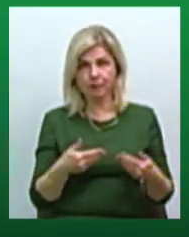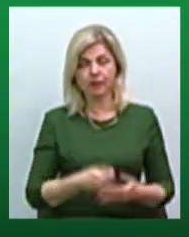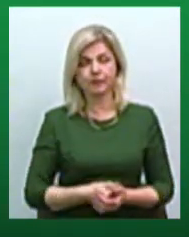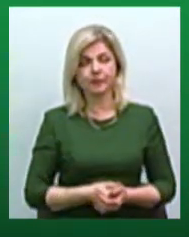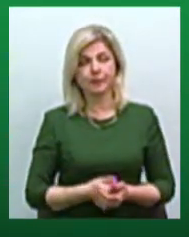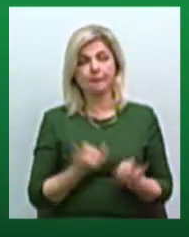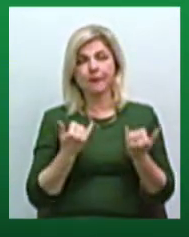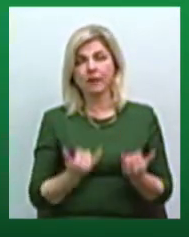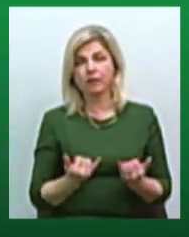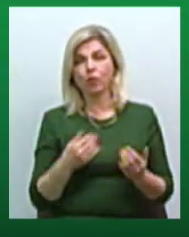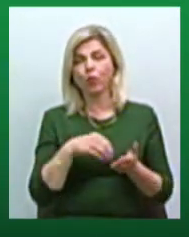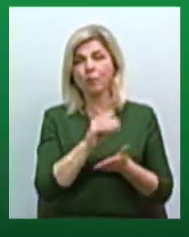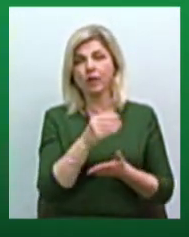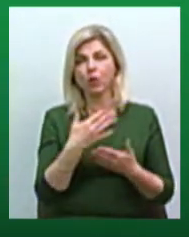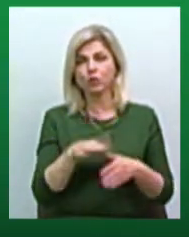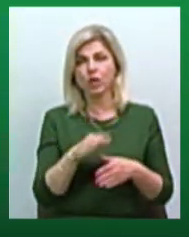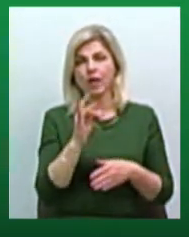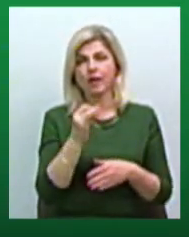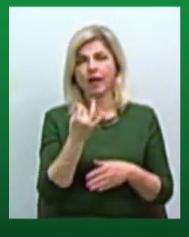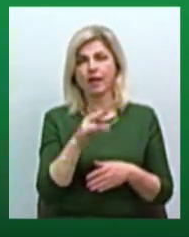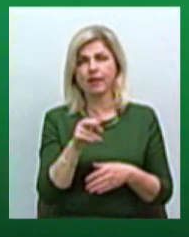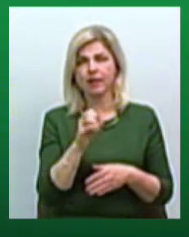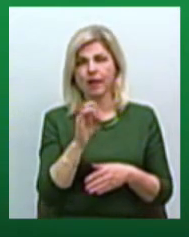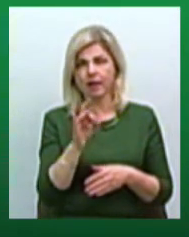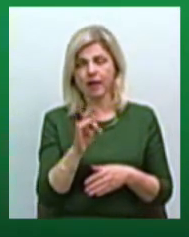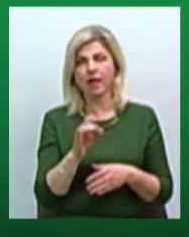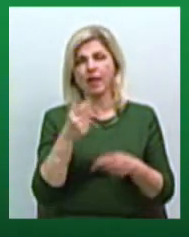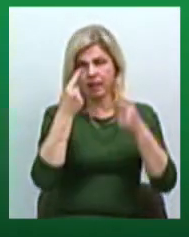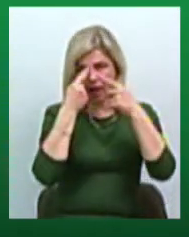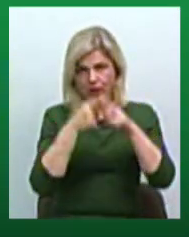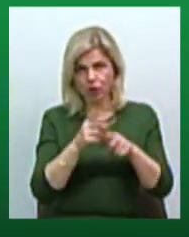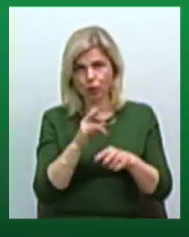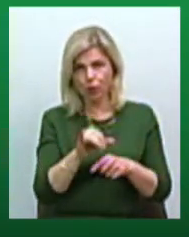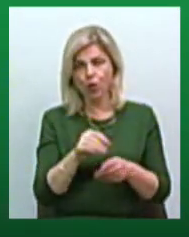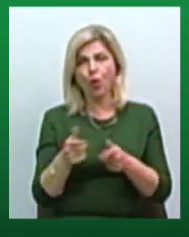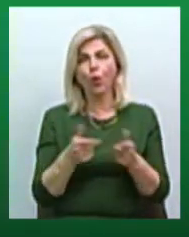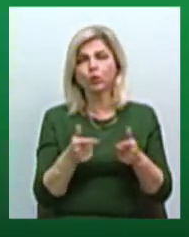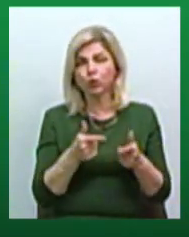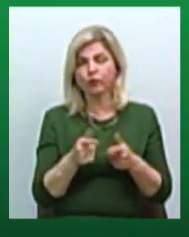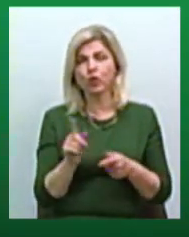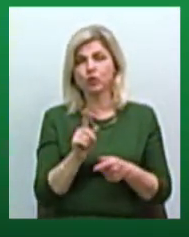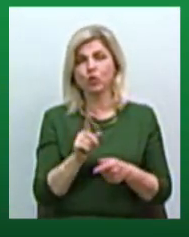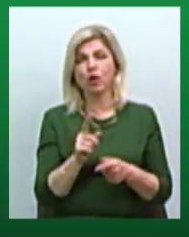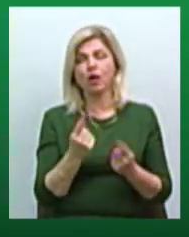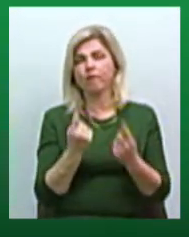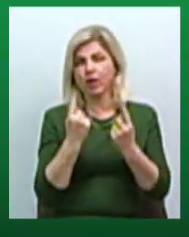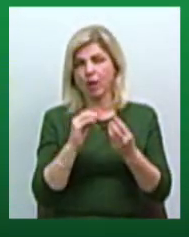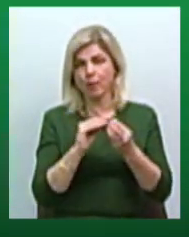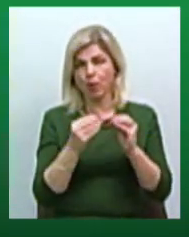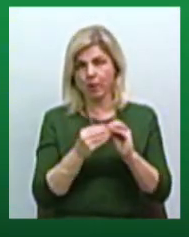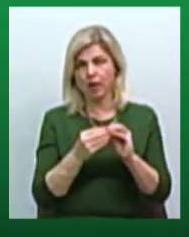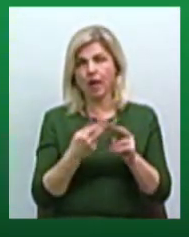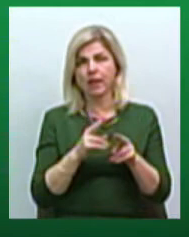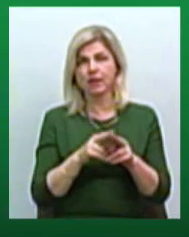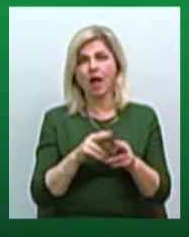Ми сьогодні вже купили грейдер, купили, купляємо техніку, вже готуємося до цього для того, що найвелика проблема це сполучення